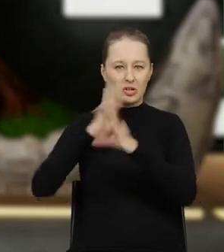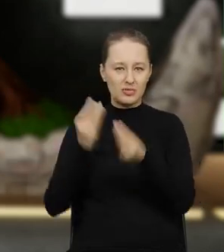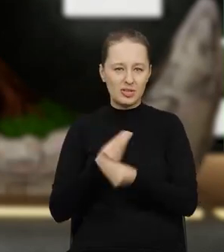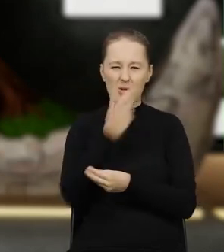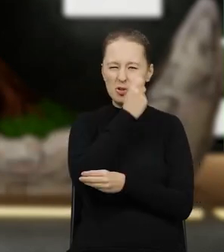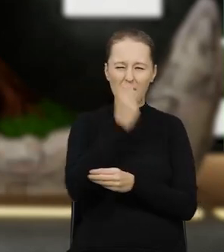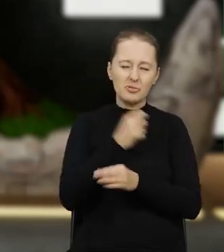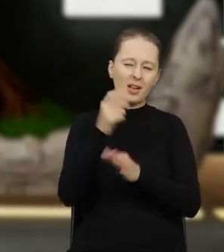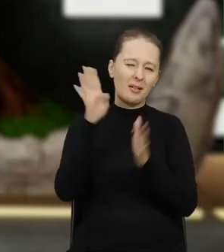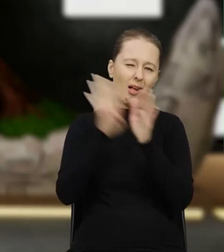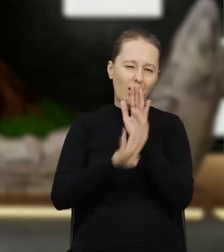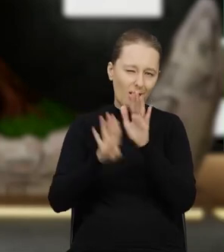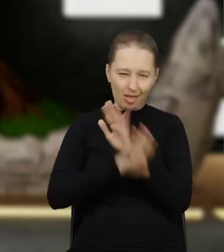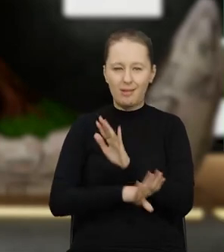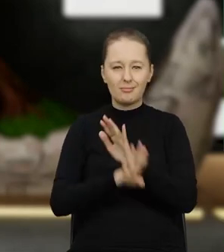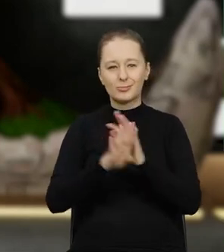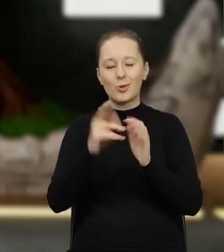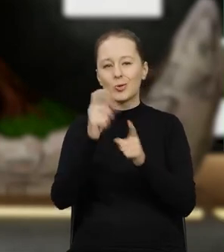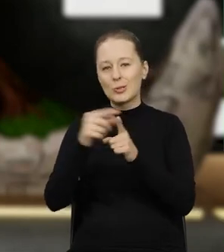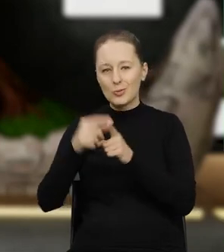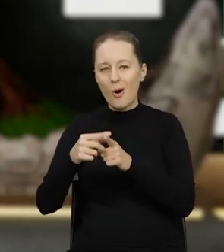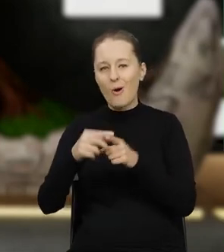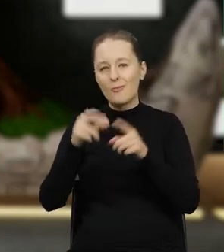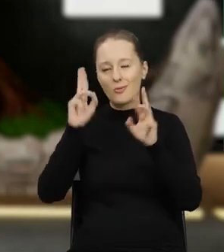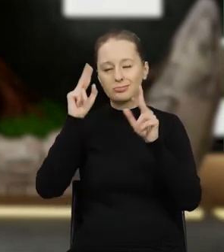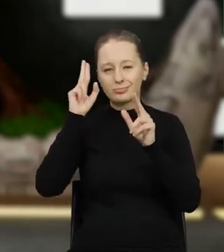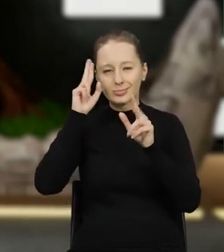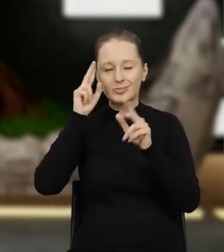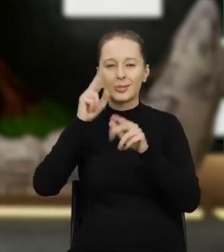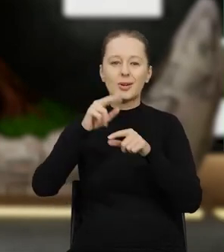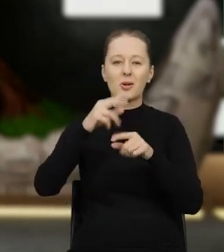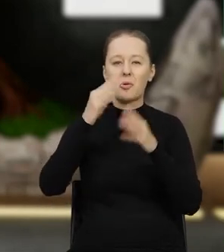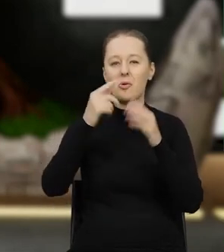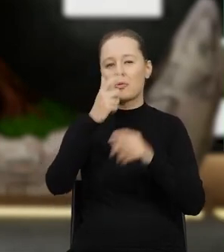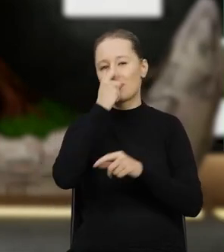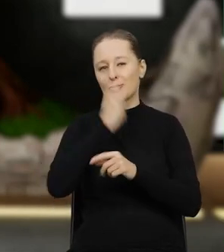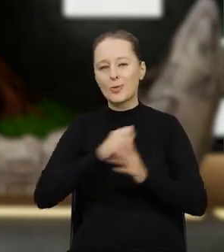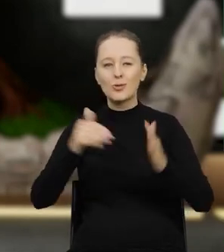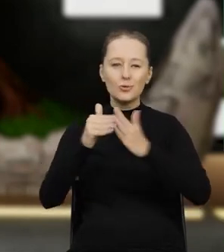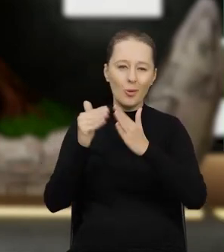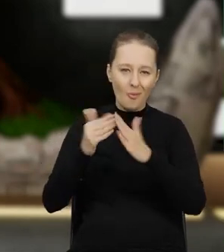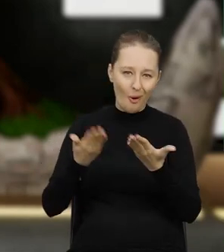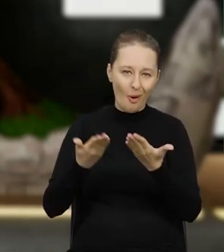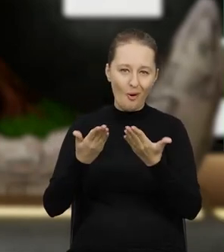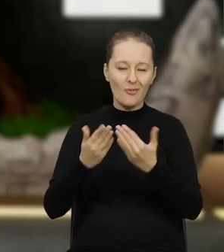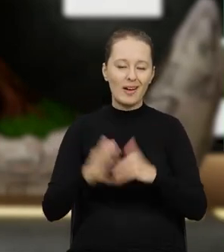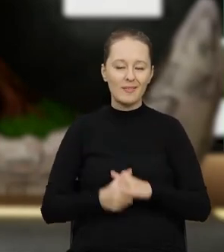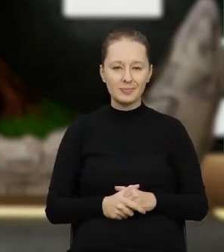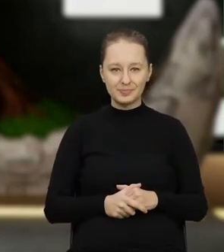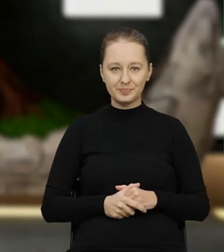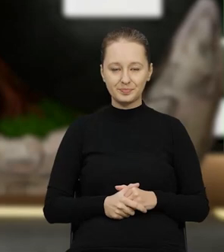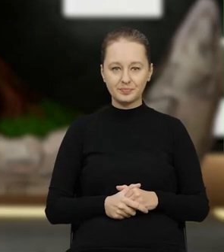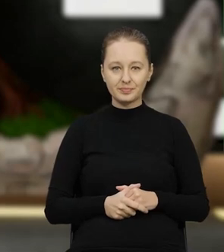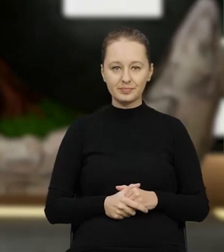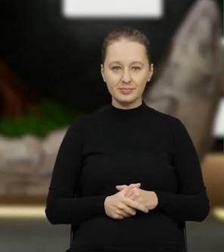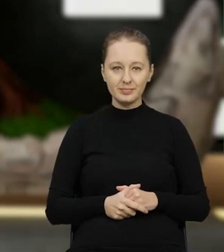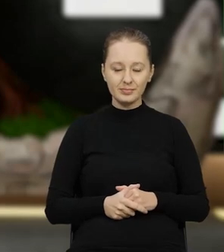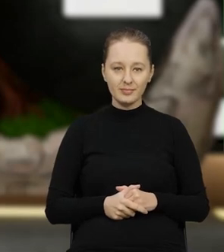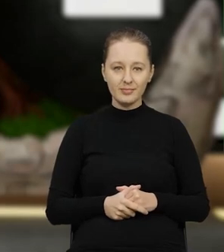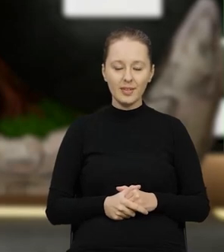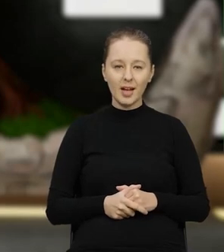Śmieci to jest takie potoczne słowo, które rozumiemy właśnie jako takie odpady komunalne pochodzące z gospodarstw domowych.